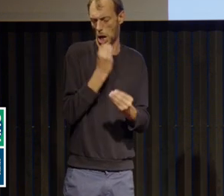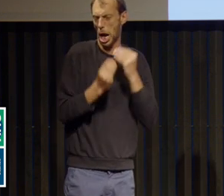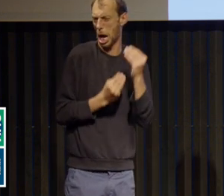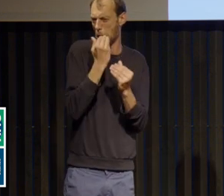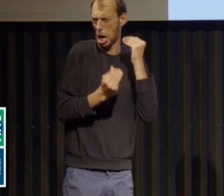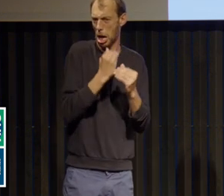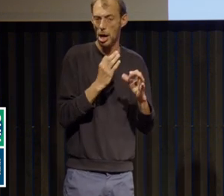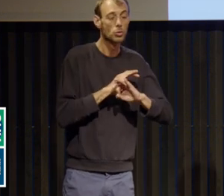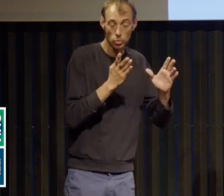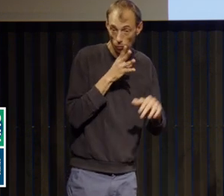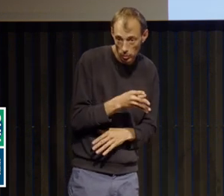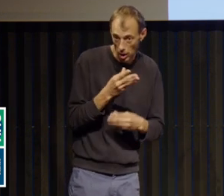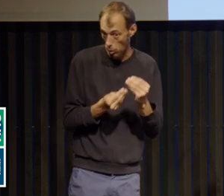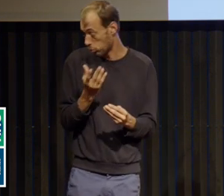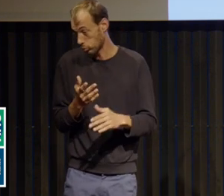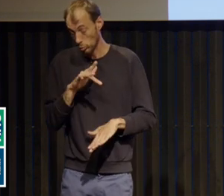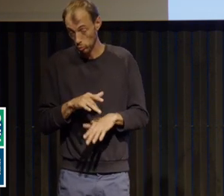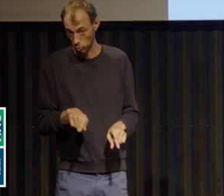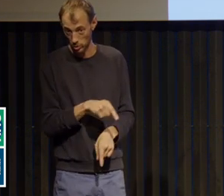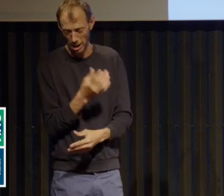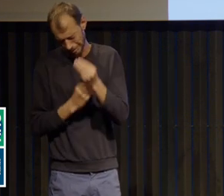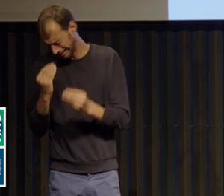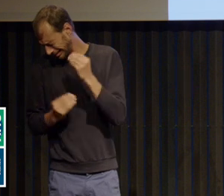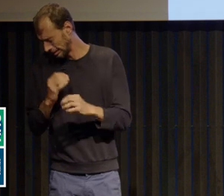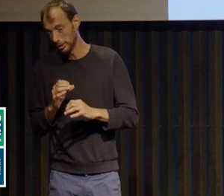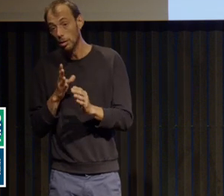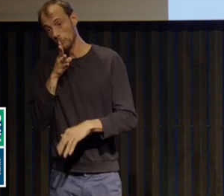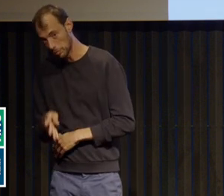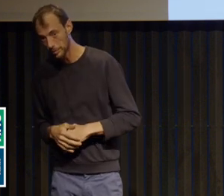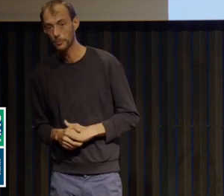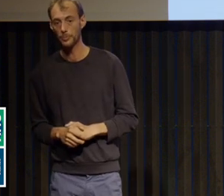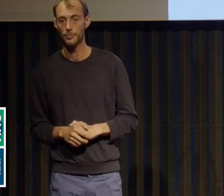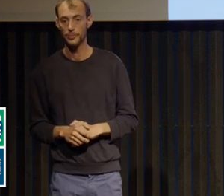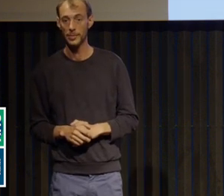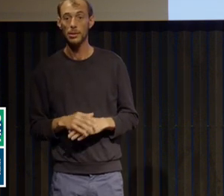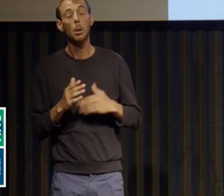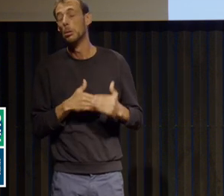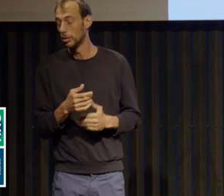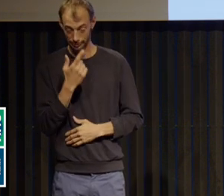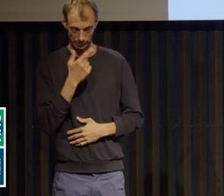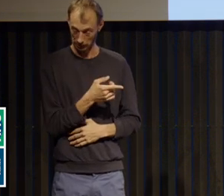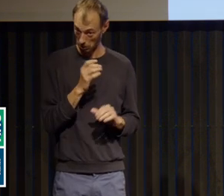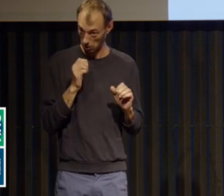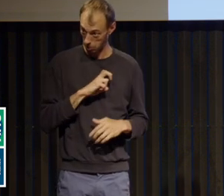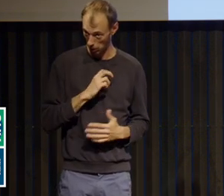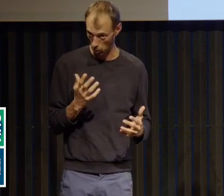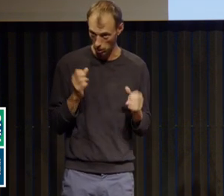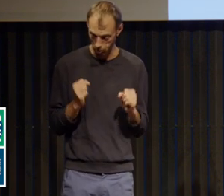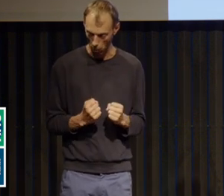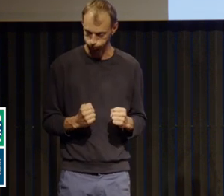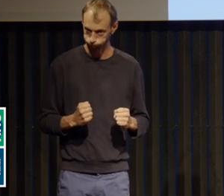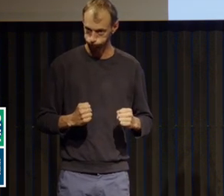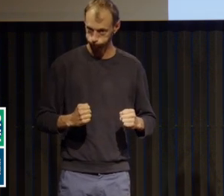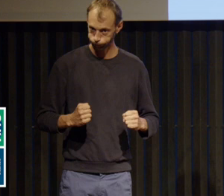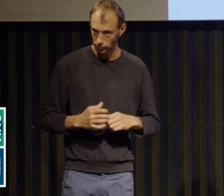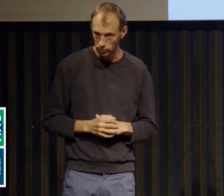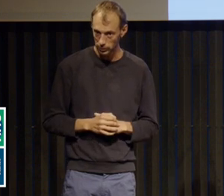vomissements, tantôt sans vomissements. Elle a peur de prendre du poids, donc elle se restreint après pendant la journée, mais le soir, elle